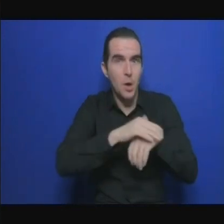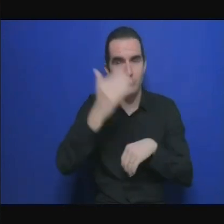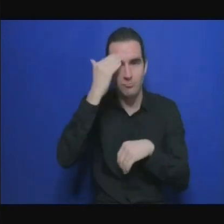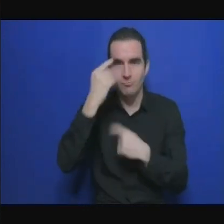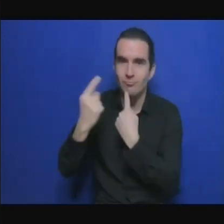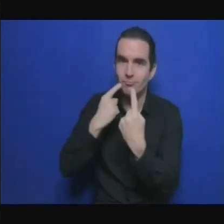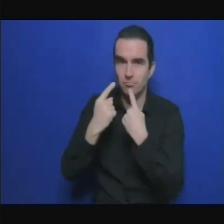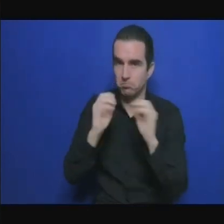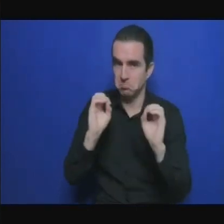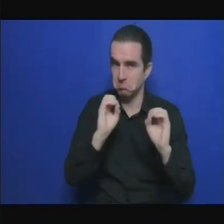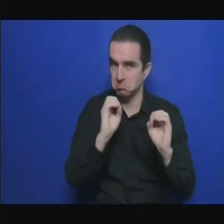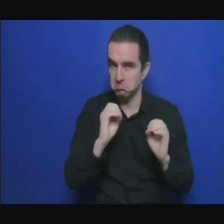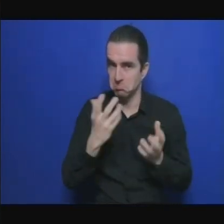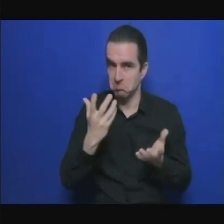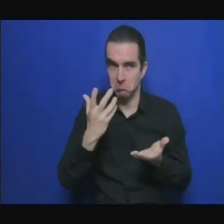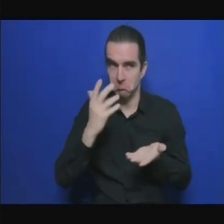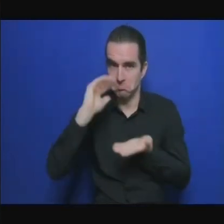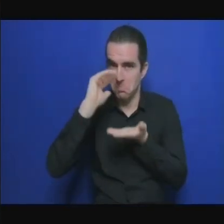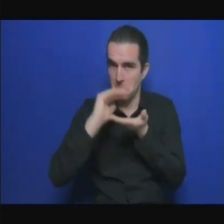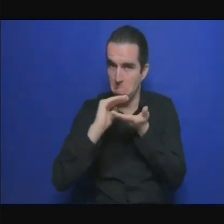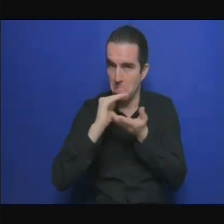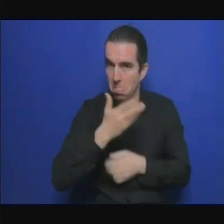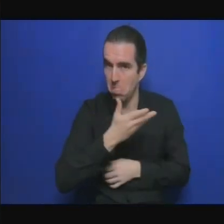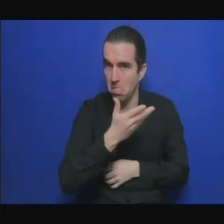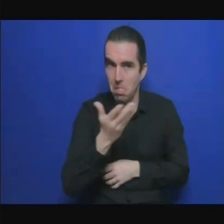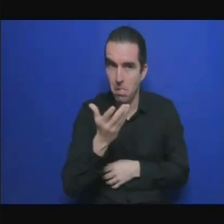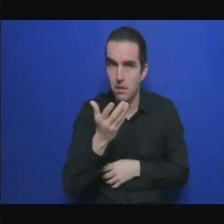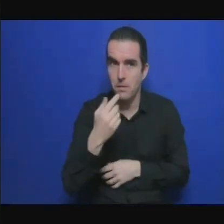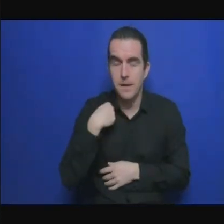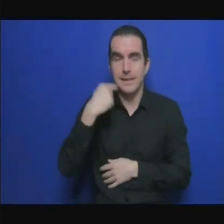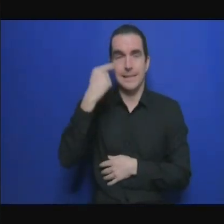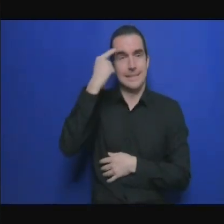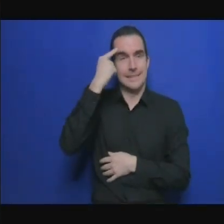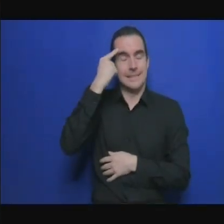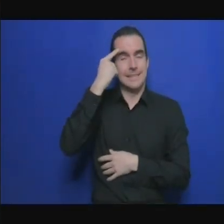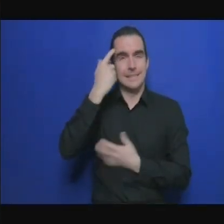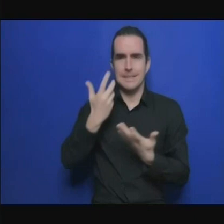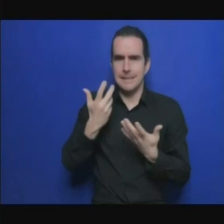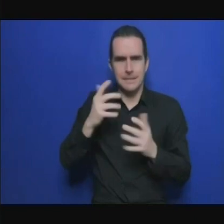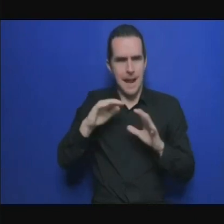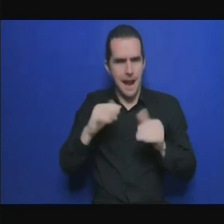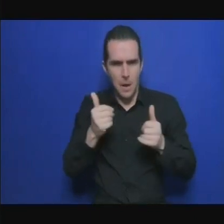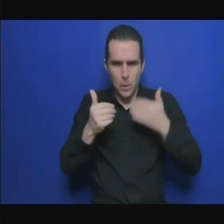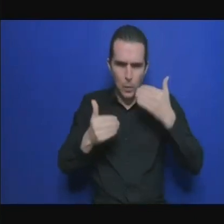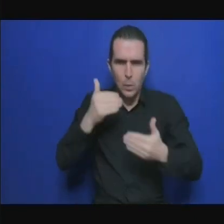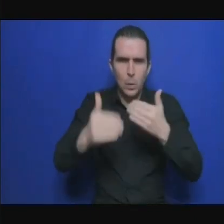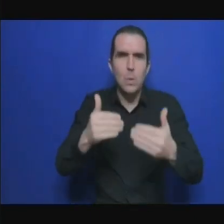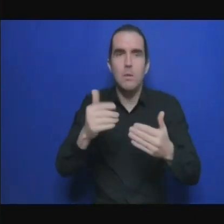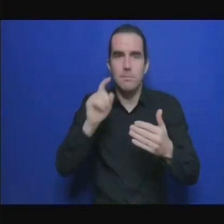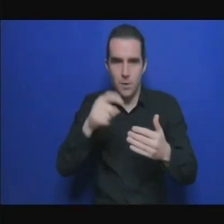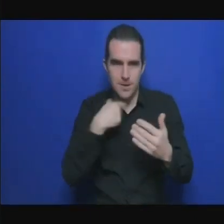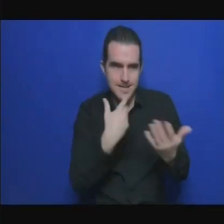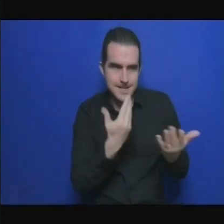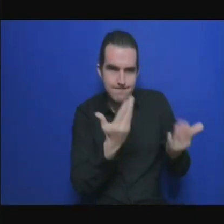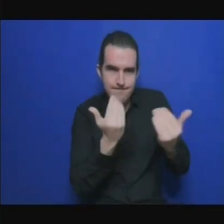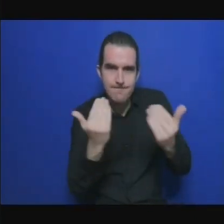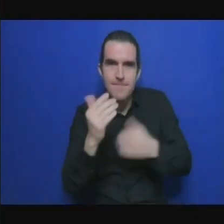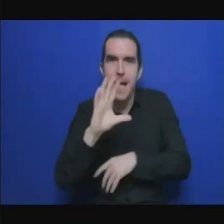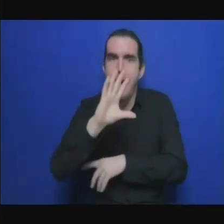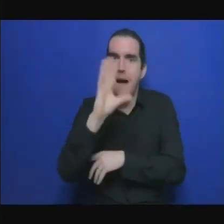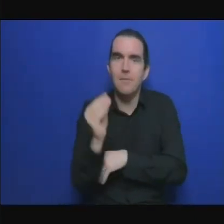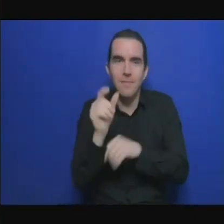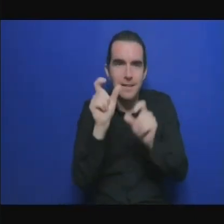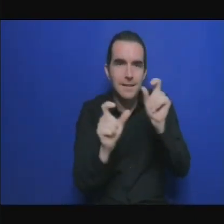de questions de recherche et beaucoup de choses qu'on ne sait pas sur les incidences de changement climatique sur l'élaboration des épuces d'adaptation et d